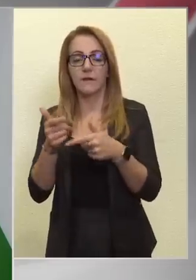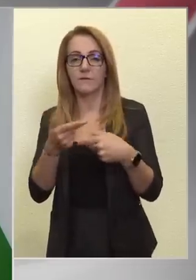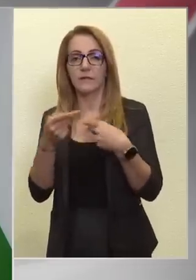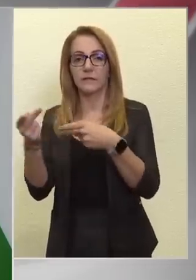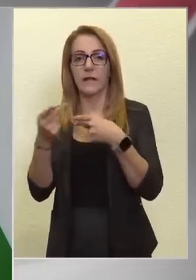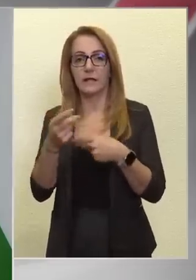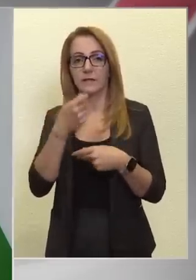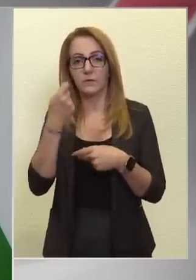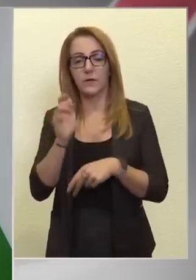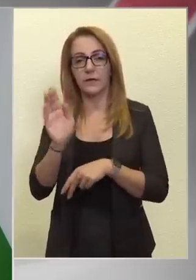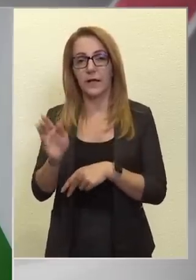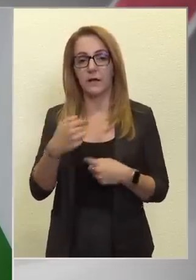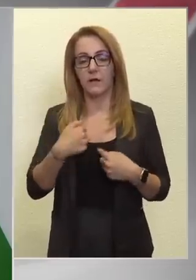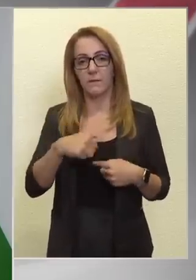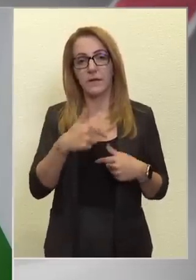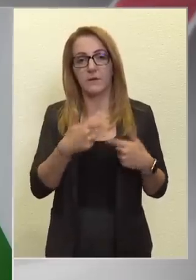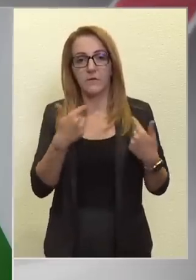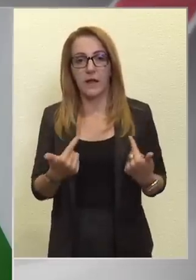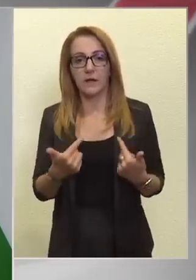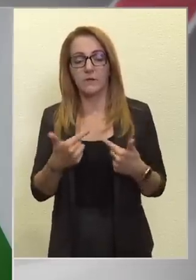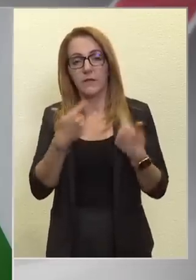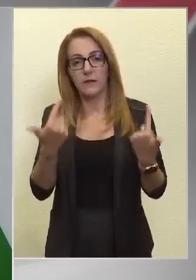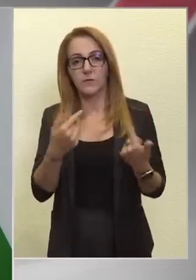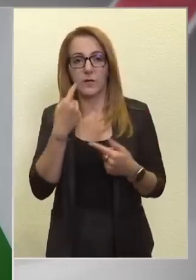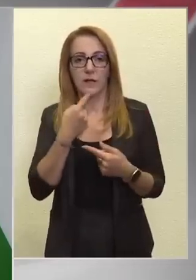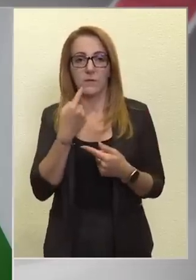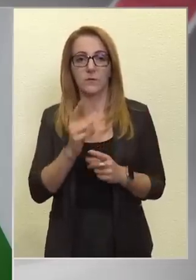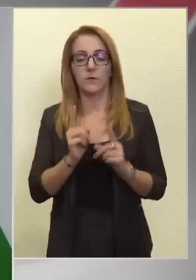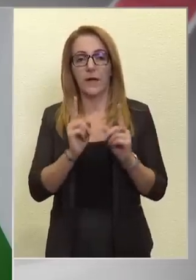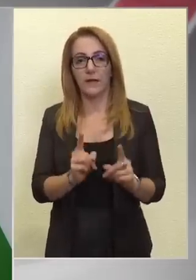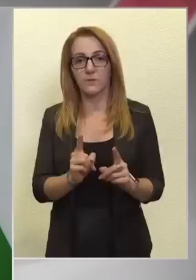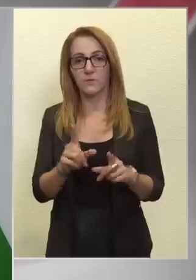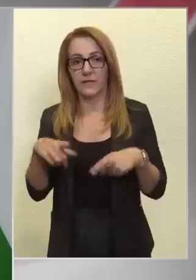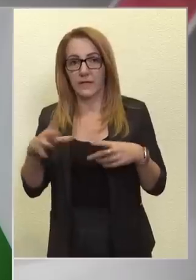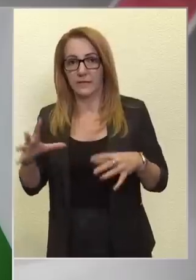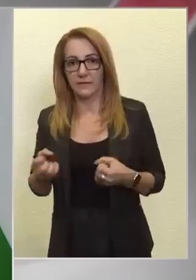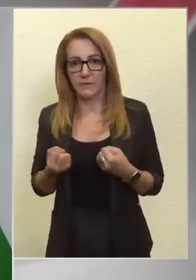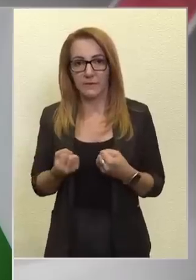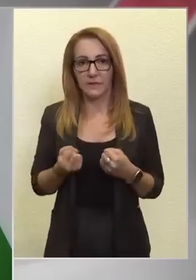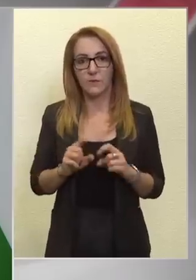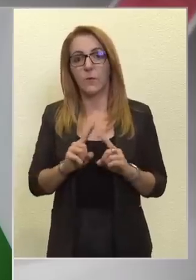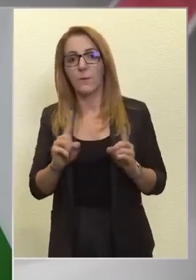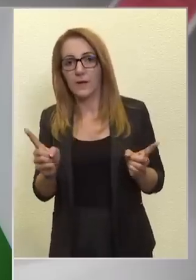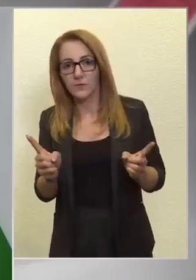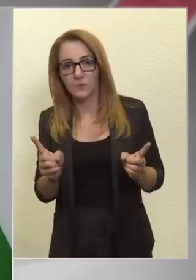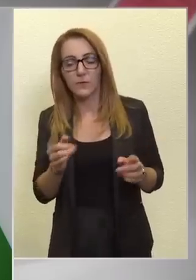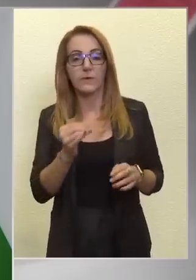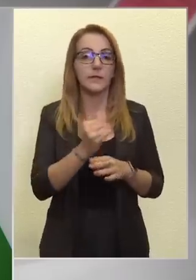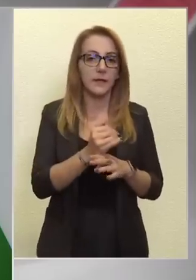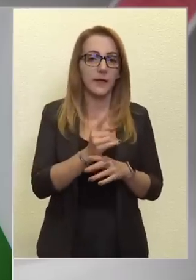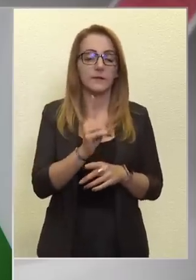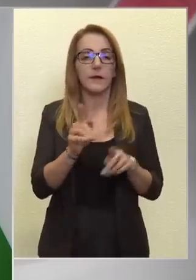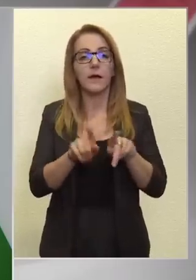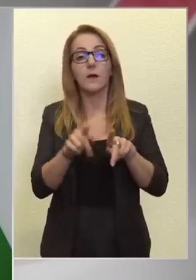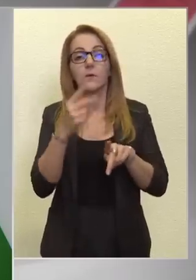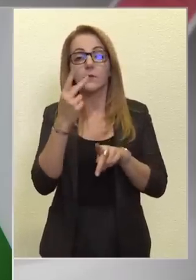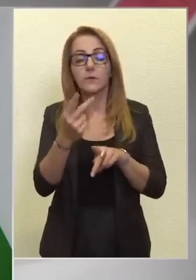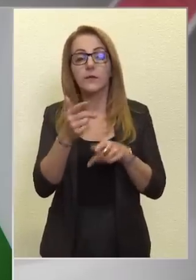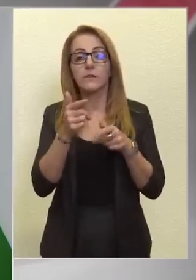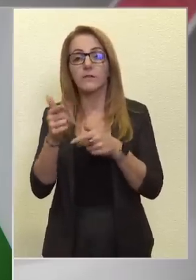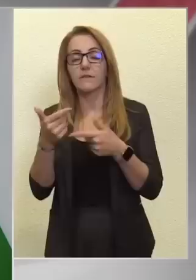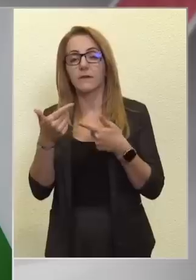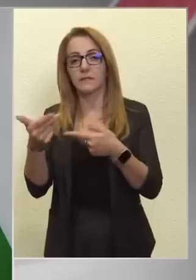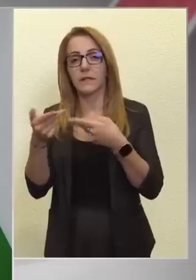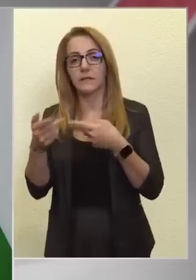pedig világosan elmondtuk az elkapcsolatos kormányzati álláspontot. Hát életet mentettünk másképpen. tűnik, hogy a fegyverszállítás